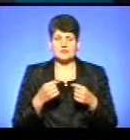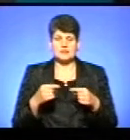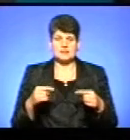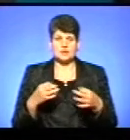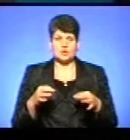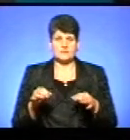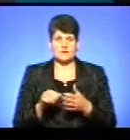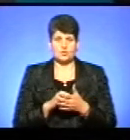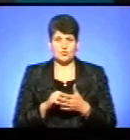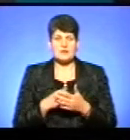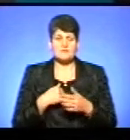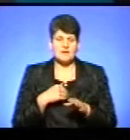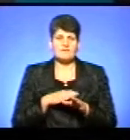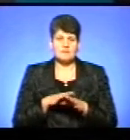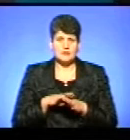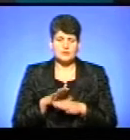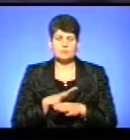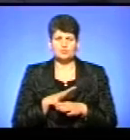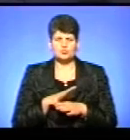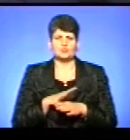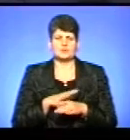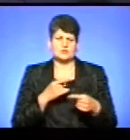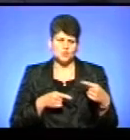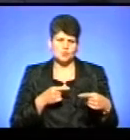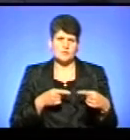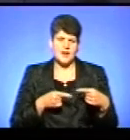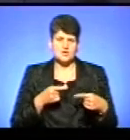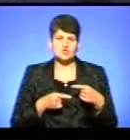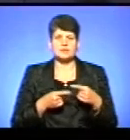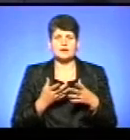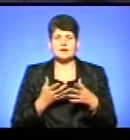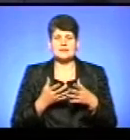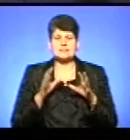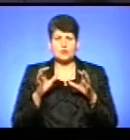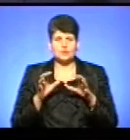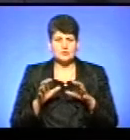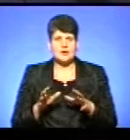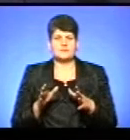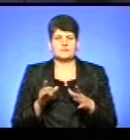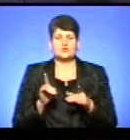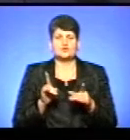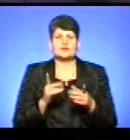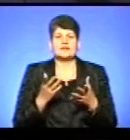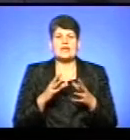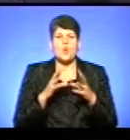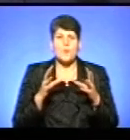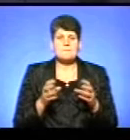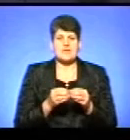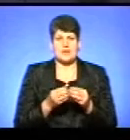експлуатації. Ми їх виконали. Були певні суперечки в зв'язку з дозначністю законодавства щодо того, який саме об'єм